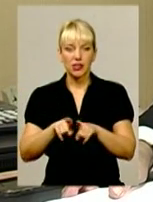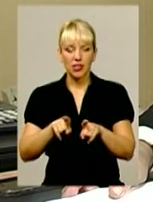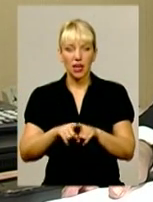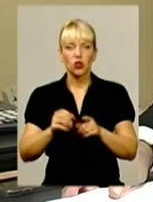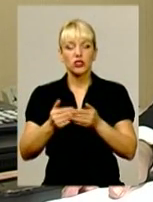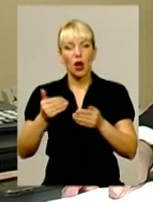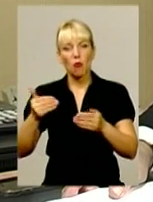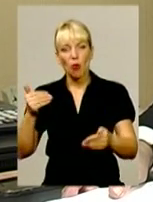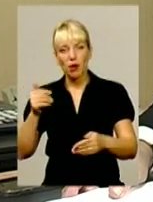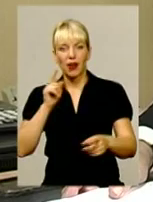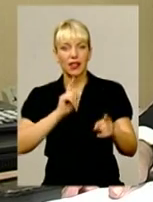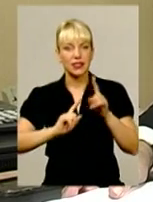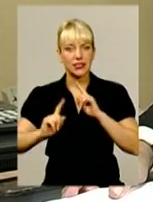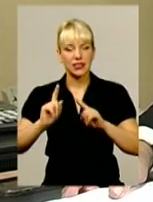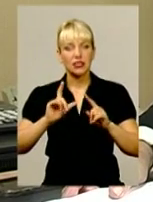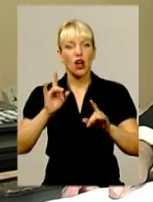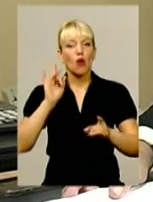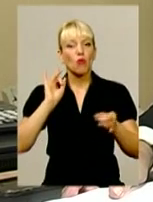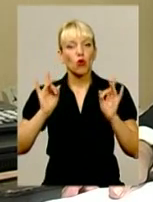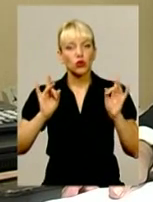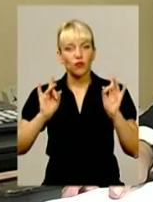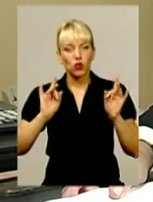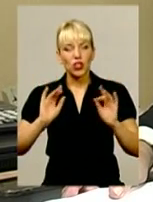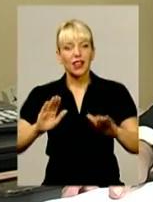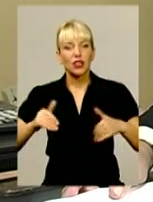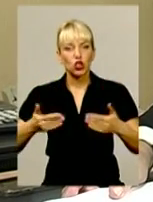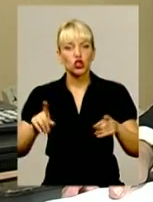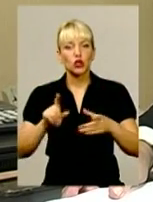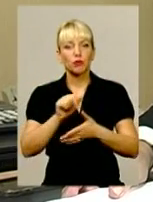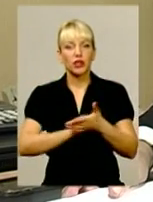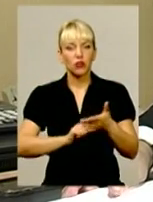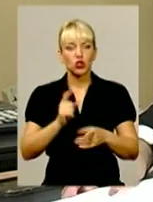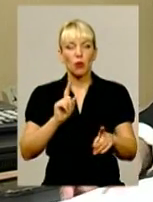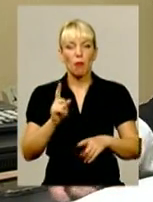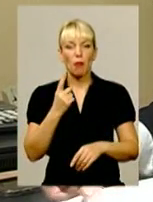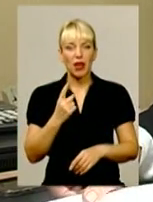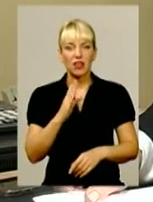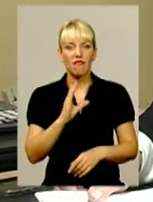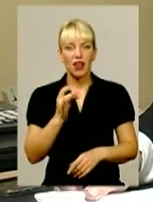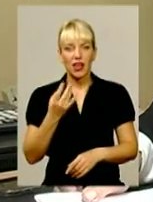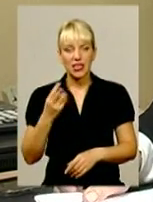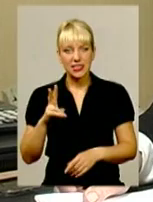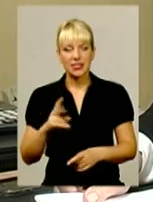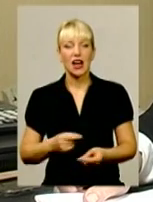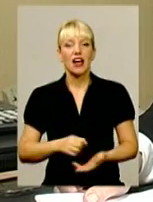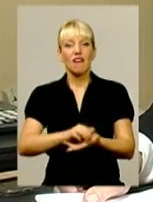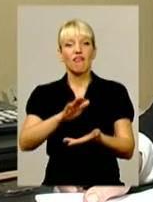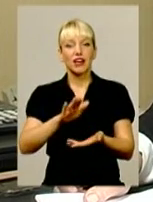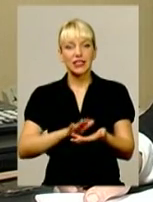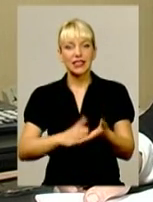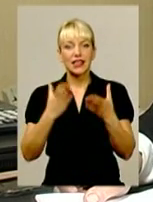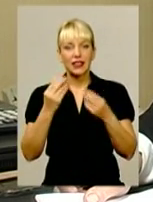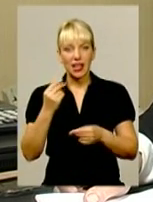сесії призвучала рекомендація з приводу того, щоб перше вересня визначити днем